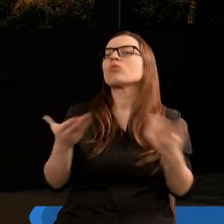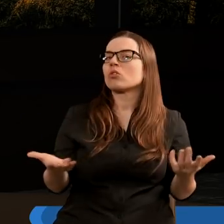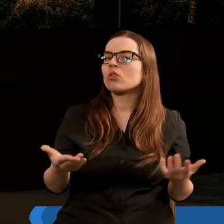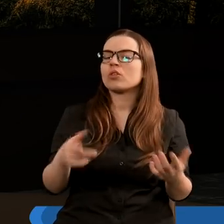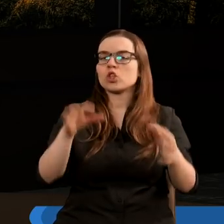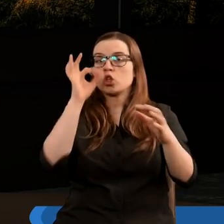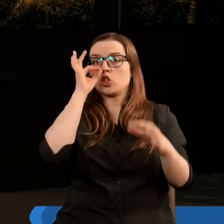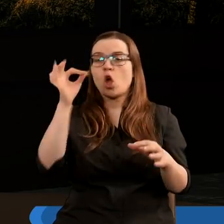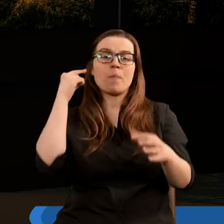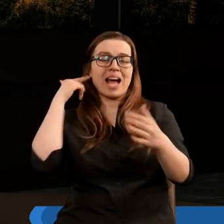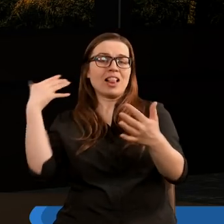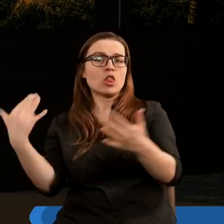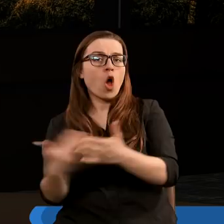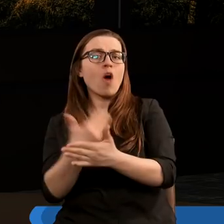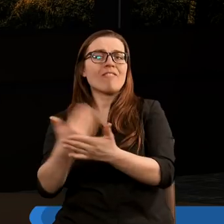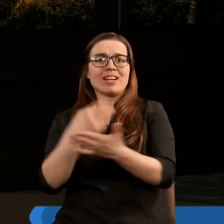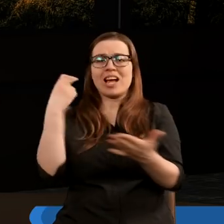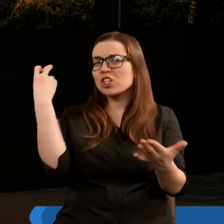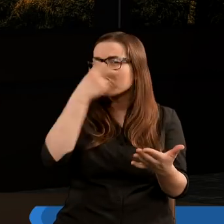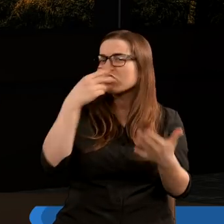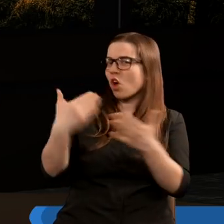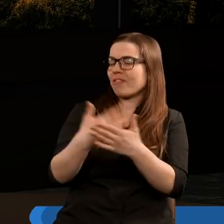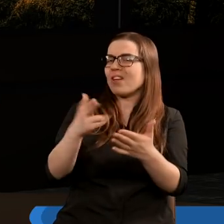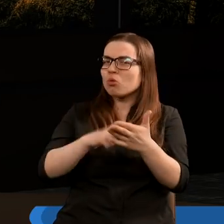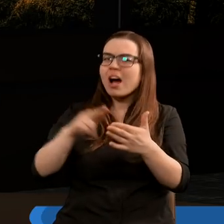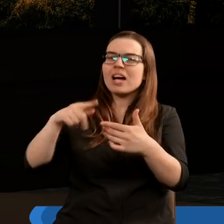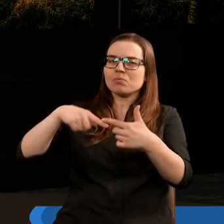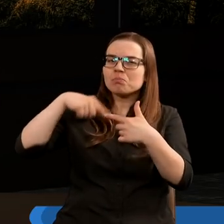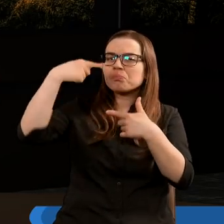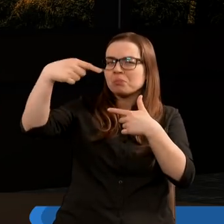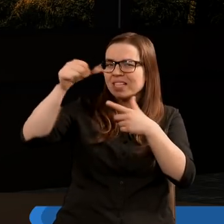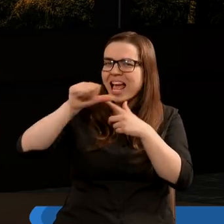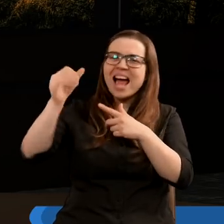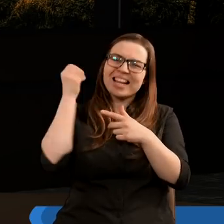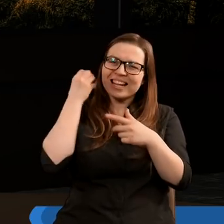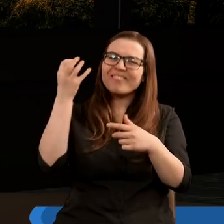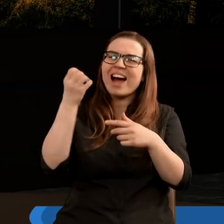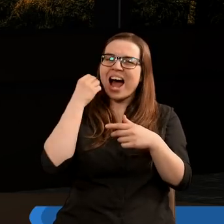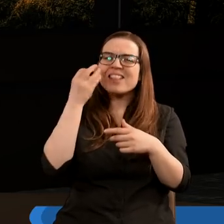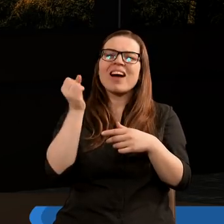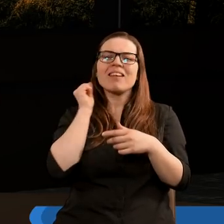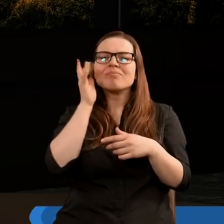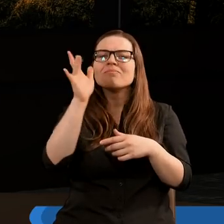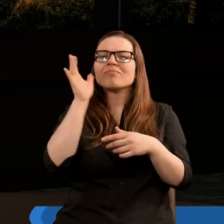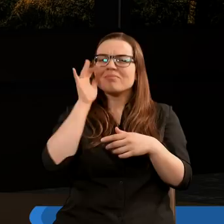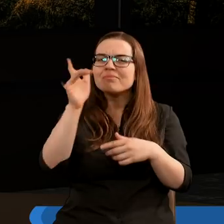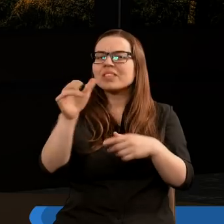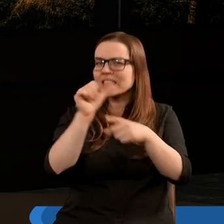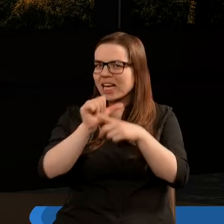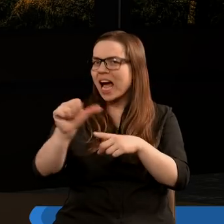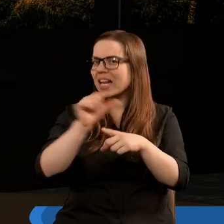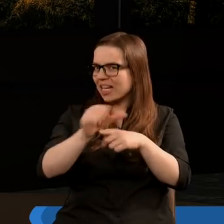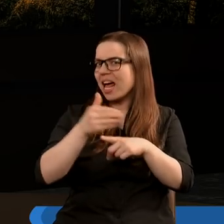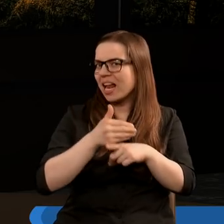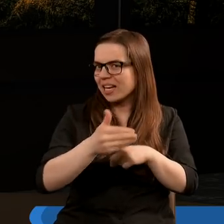znaczy, że dobra nowina. Dobra nowina, która trwa długo. My wiemy z innych